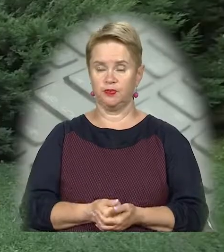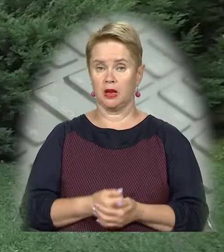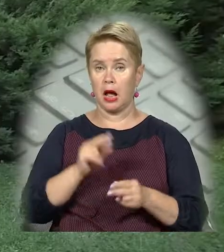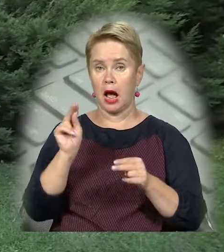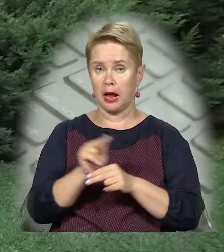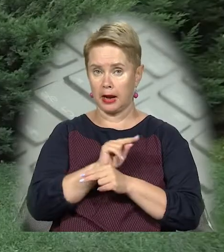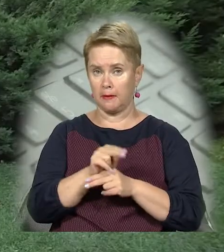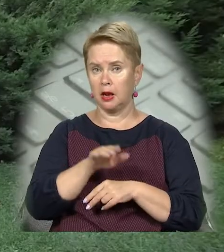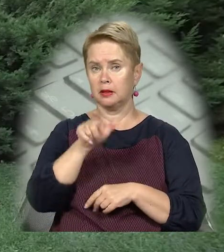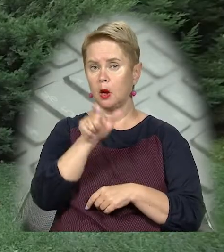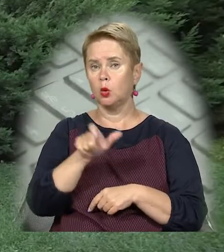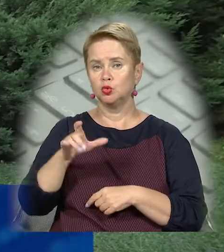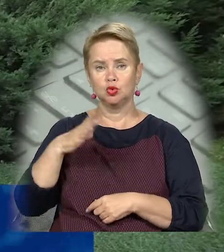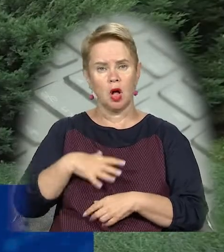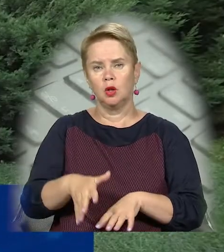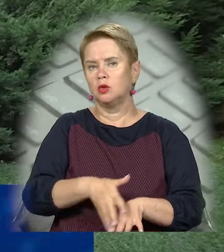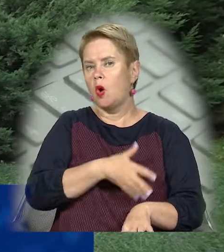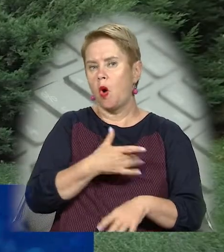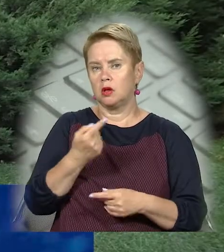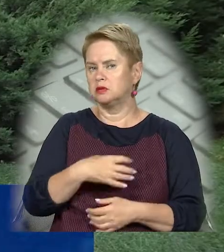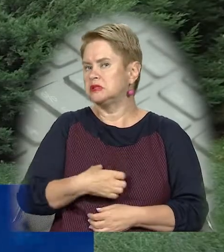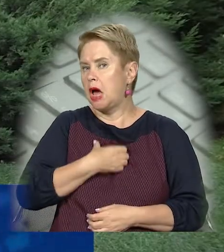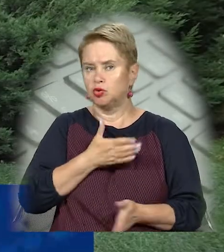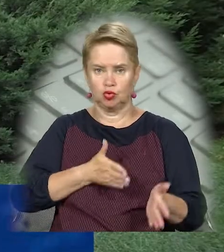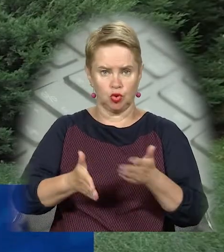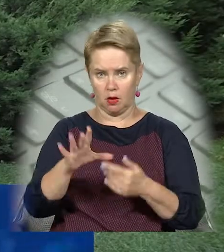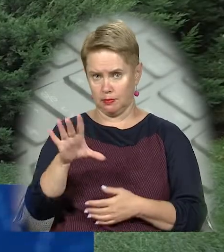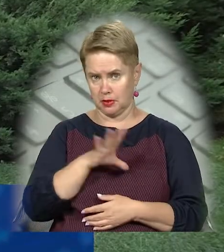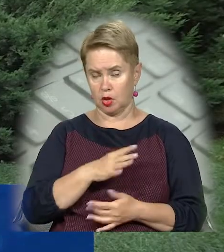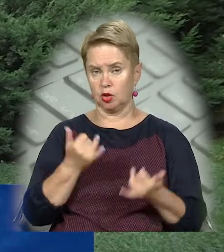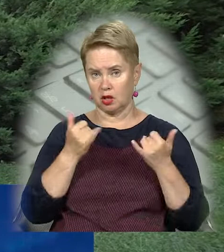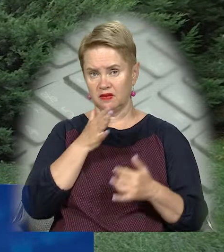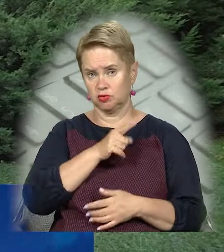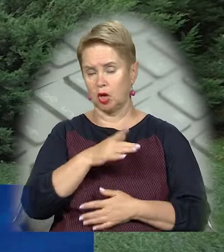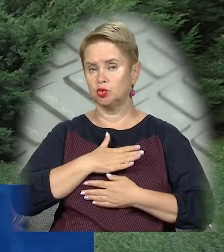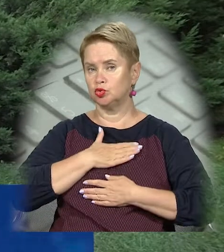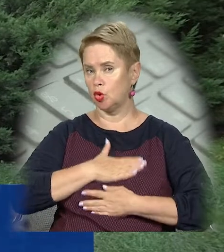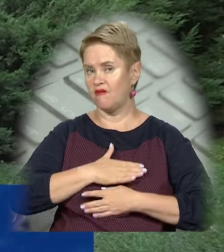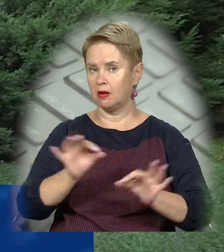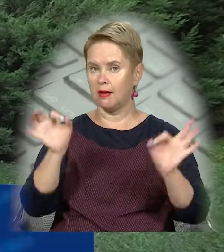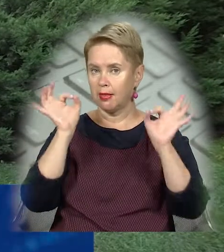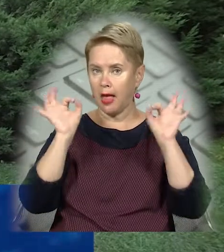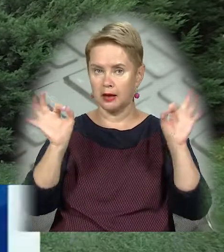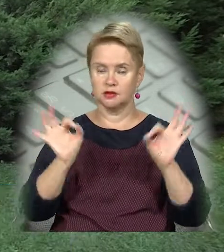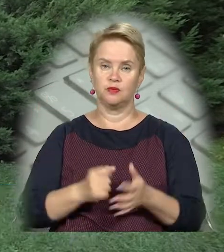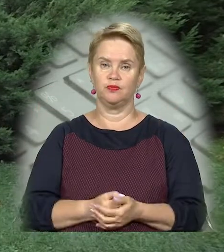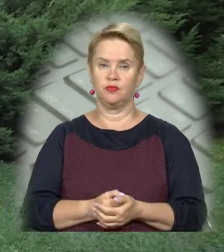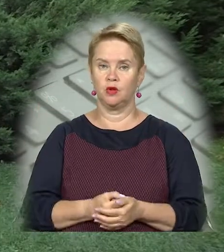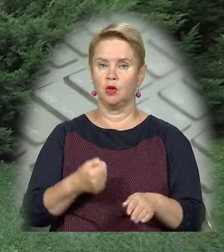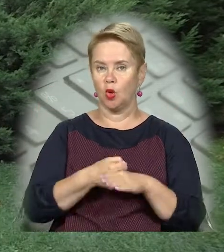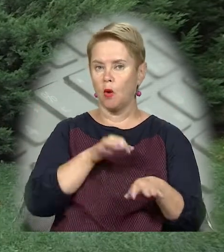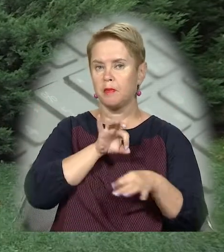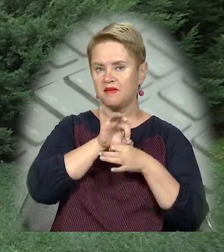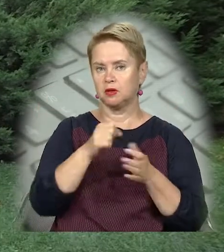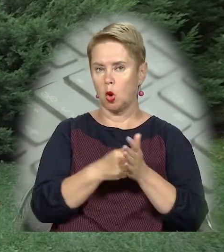Ремонт місцевий чекали багато років. Дорога була в жахливому стані. На даний час вони задоволені її якістю. До ладу